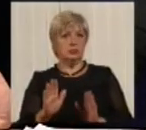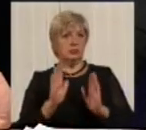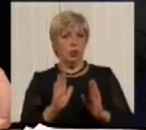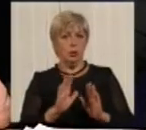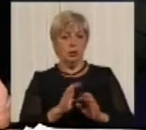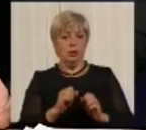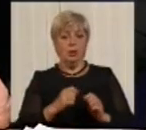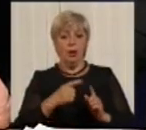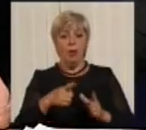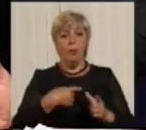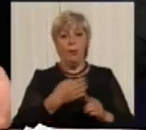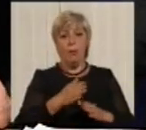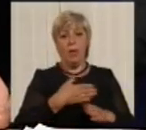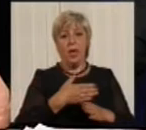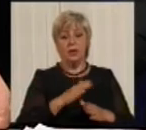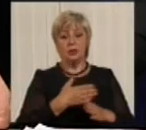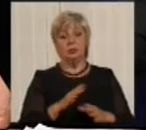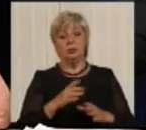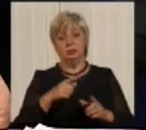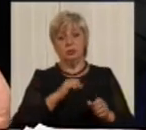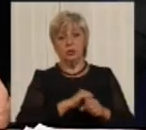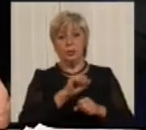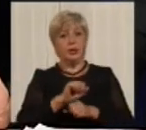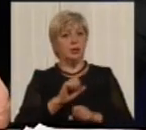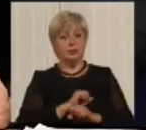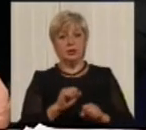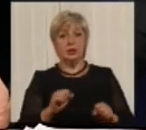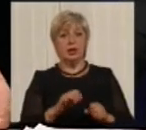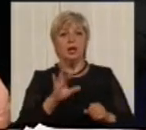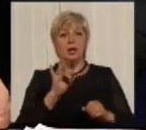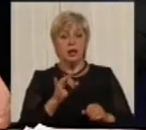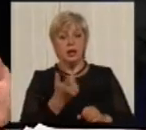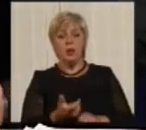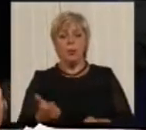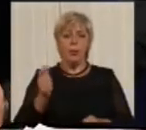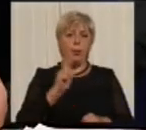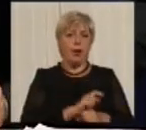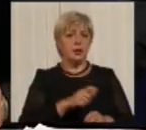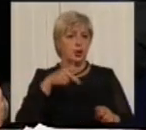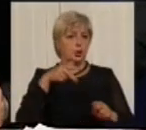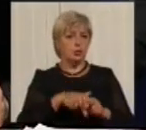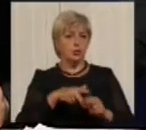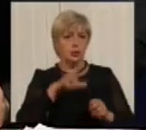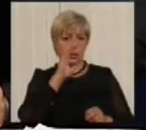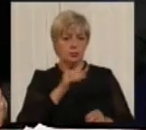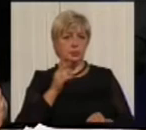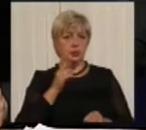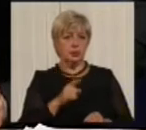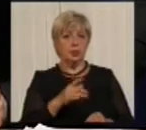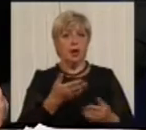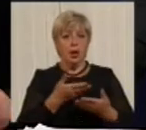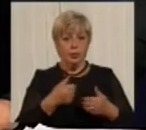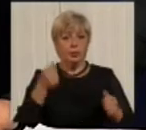І далі перегруженість. Тобто зранку ми бачимо, як автомобілі нагружаються більше норми. Ми